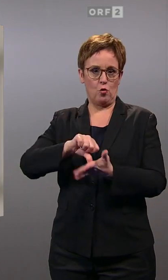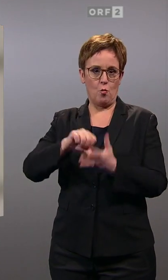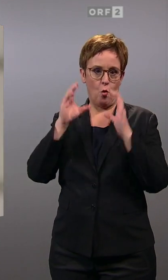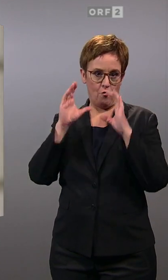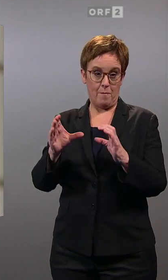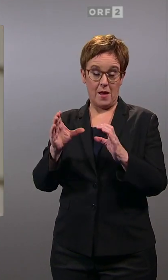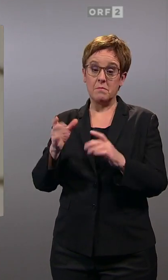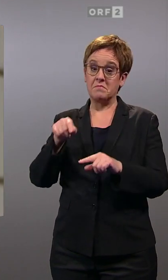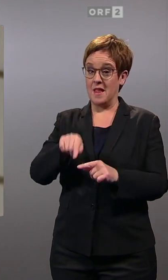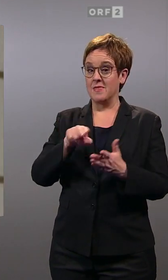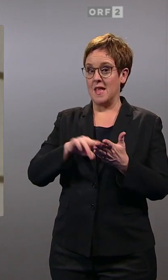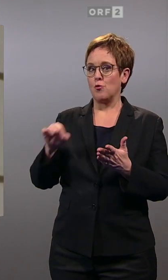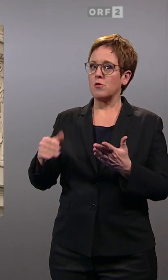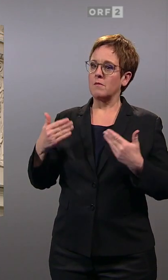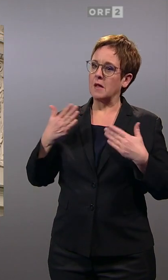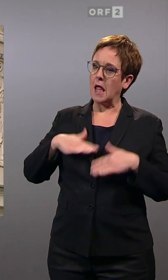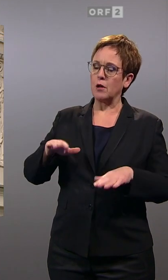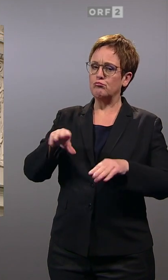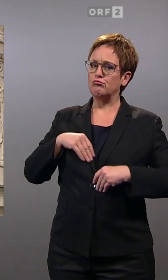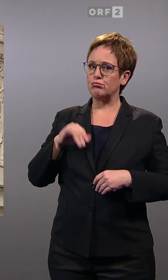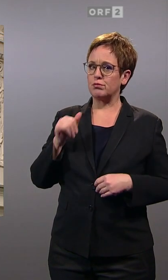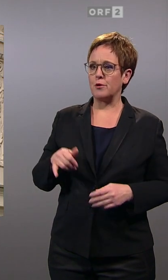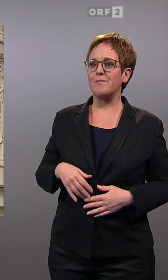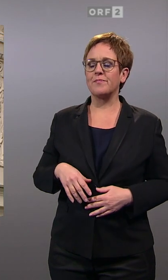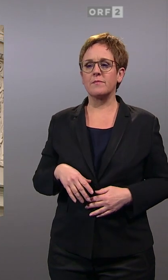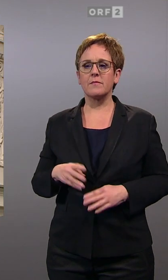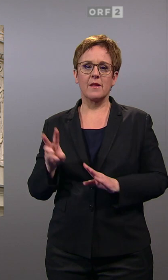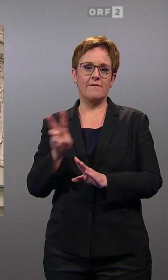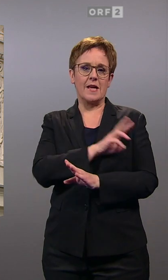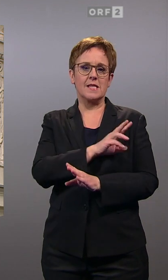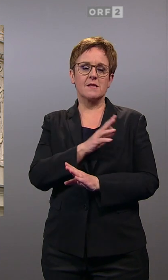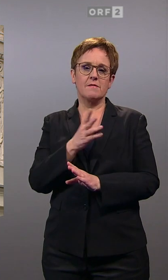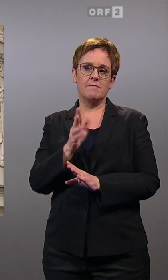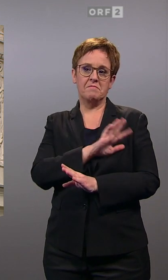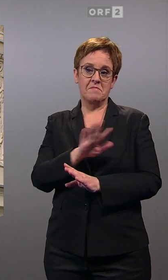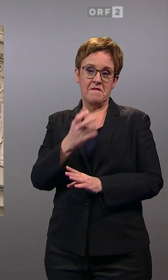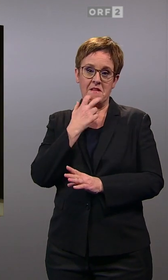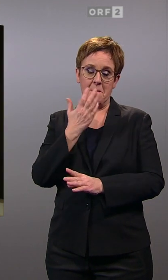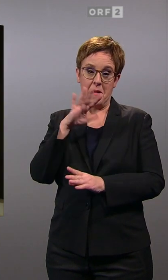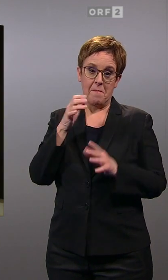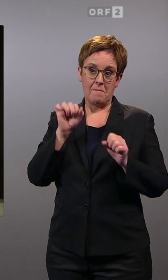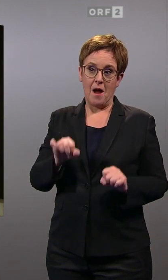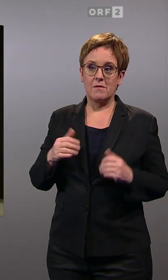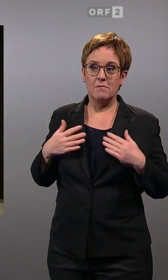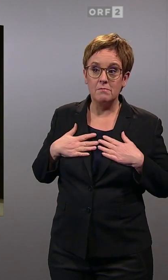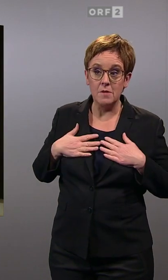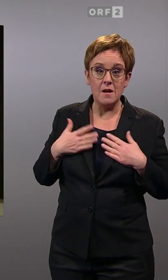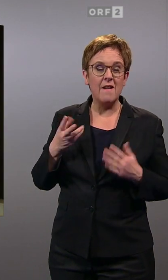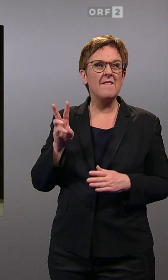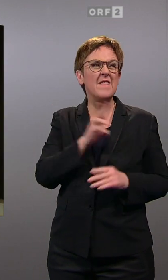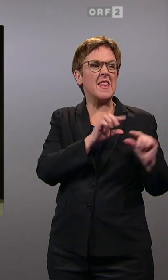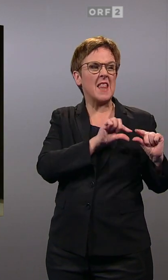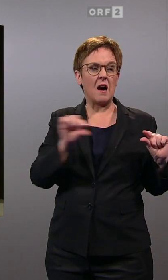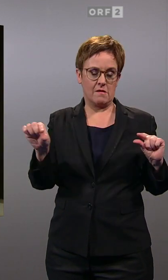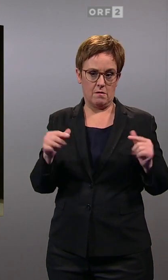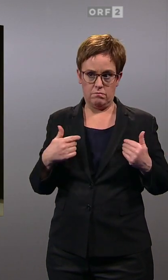man schon in der Vergangenheit gerne annimmt. Die Westachse scheint sich mehr Macht einzurechnen. Was sagen Sie dazu? Also von dieser sogenannten Westachse